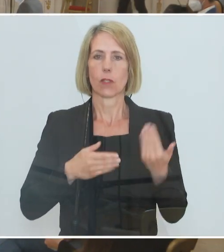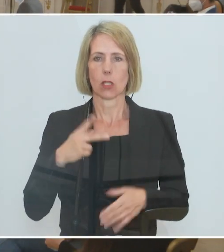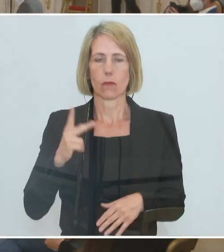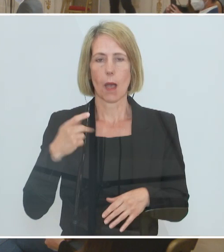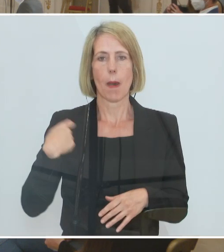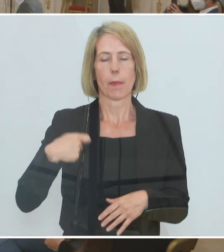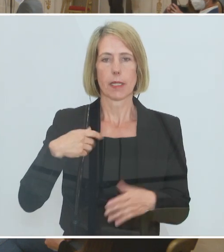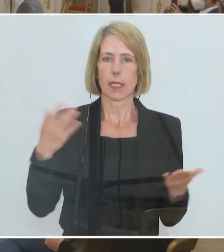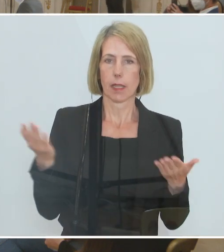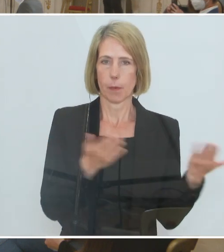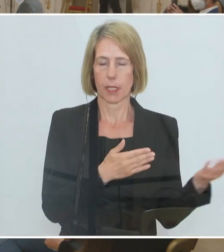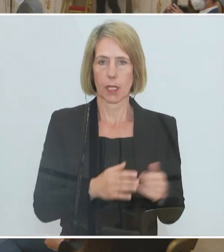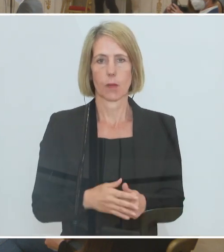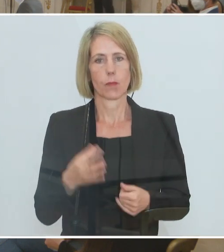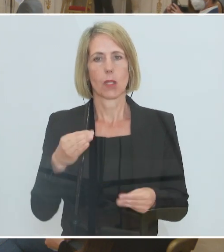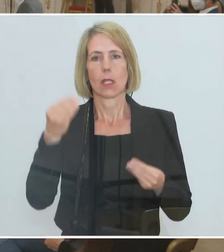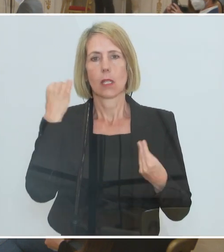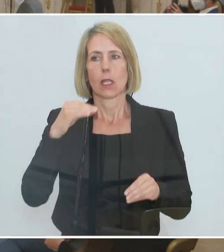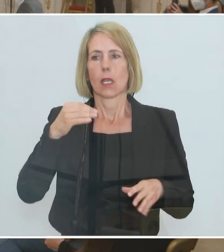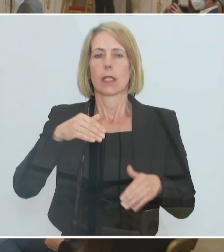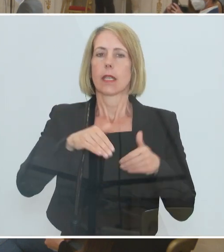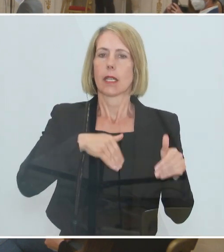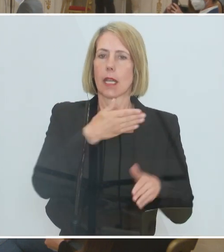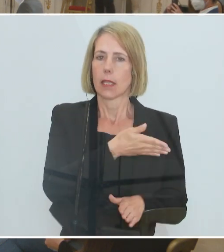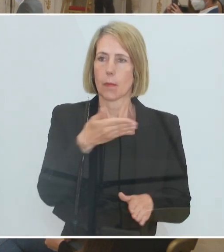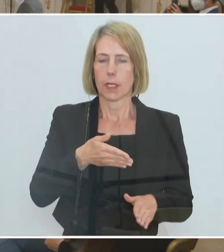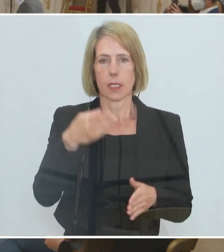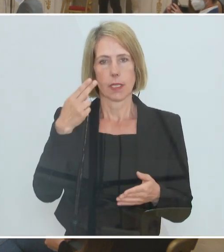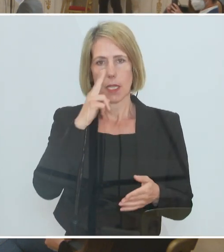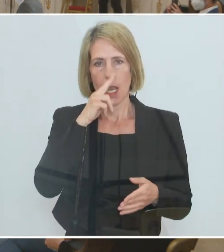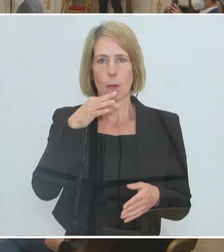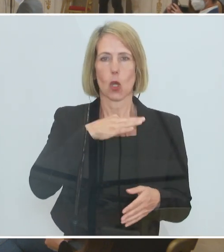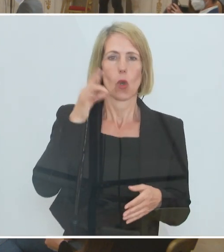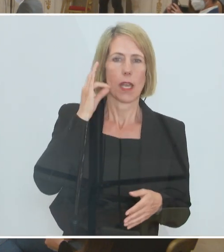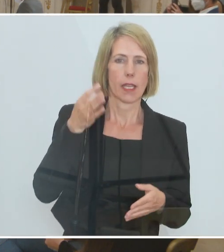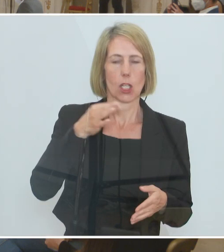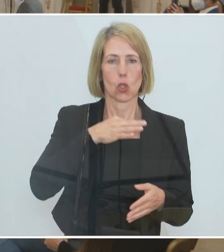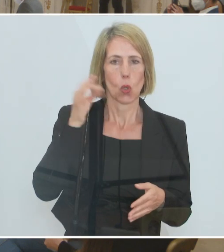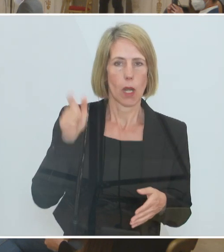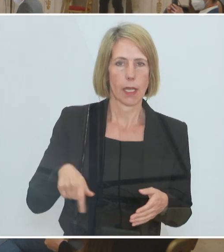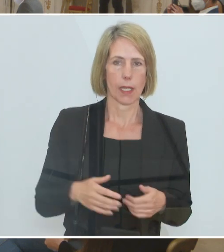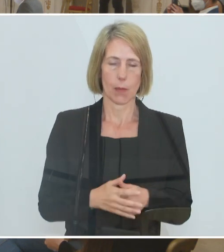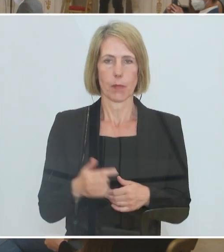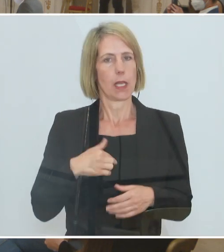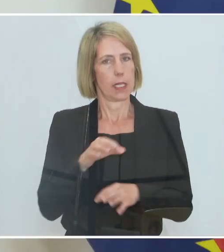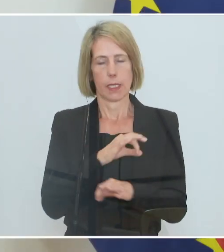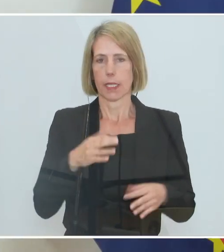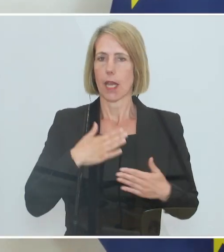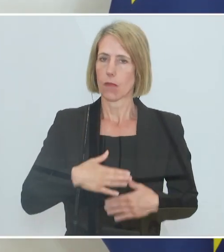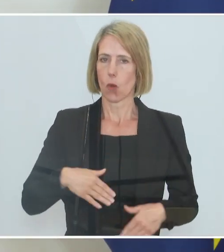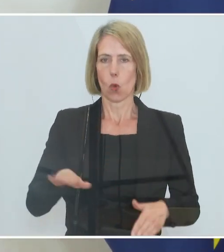bitten. Sehr geehrter Herr Bundesminister, liebe Kolleginnen, lieber Kollege, herzlichen Dank, dass wir jetzt so zügig den Sack zumachen konnten.